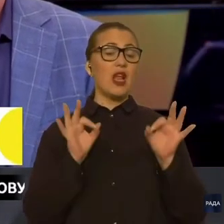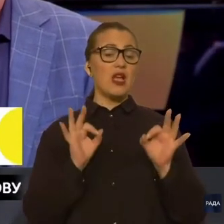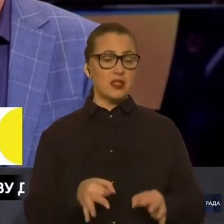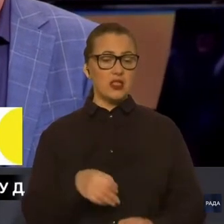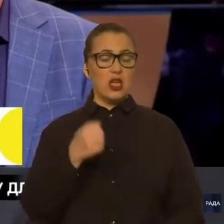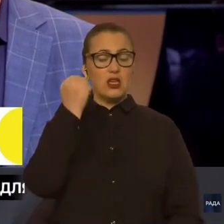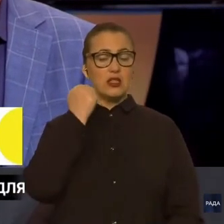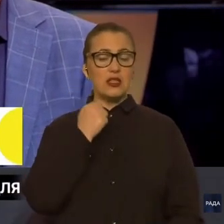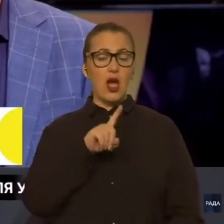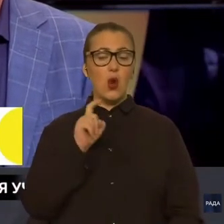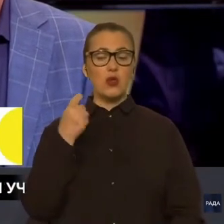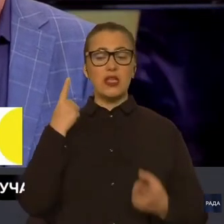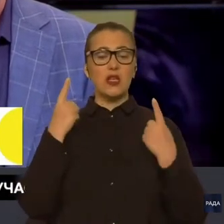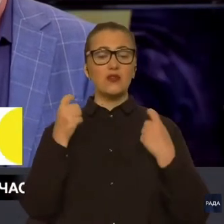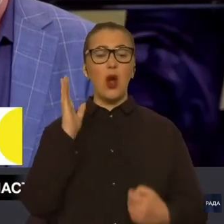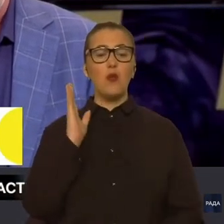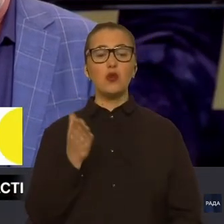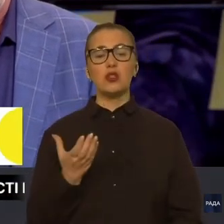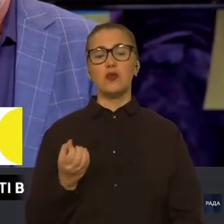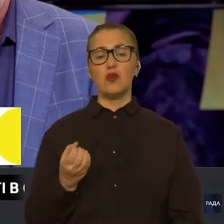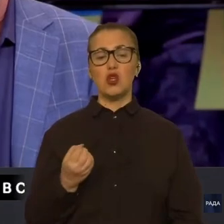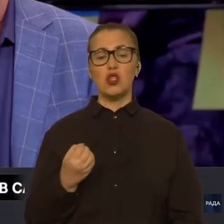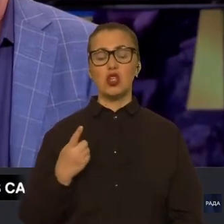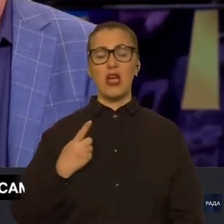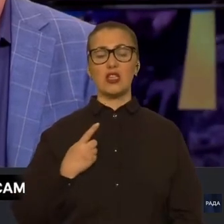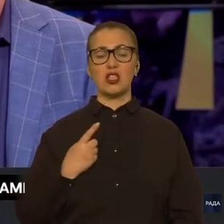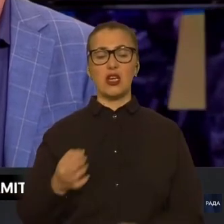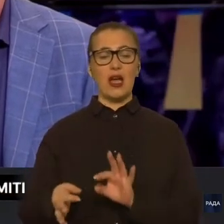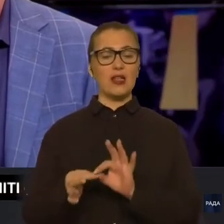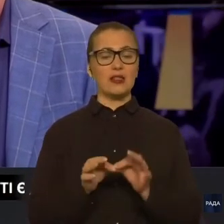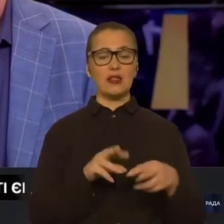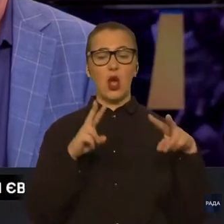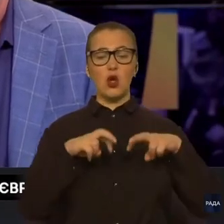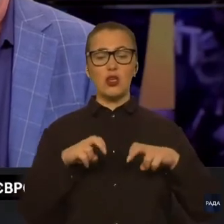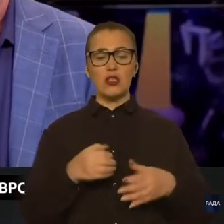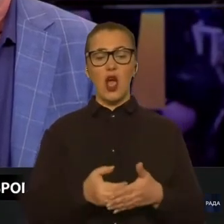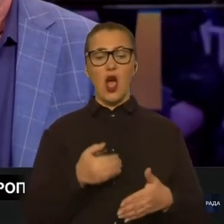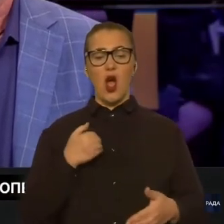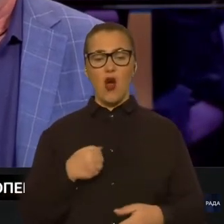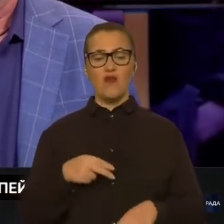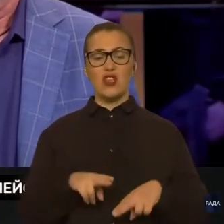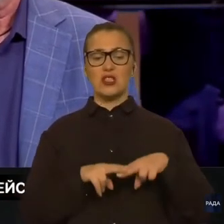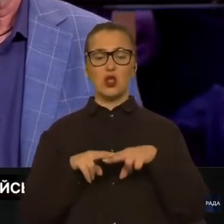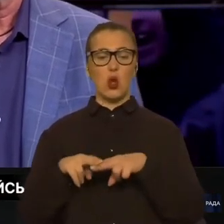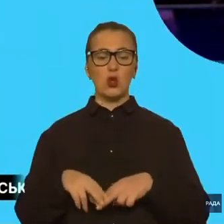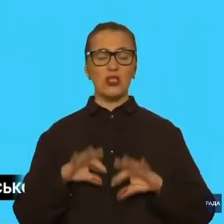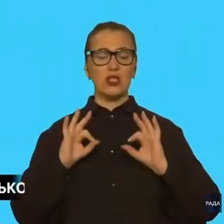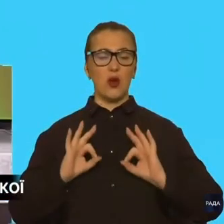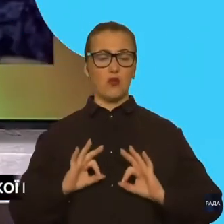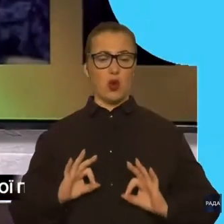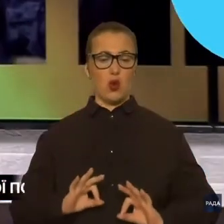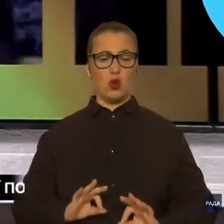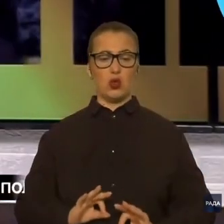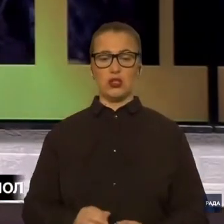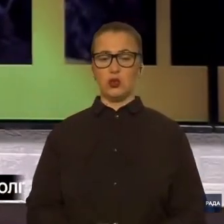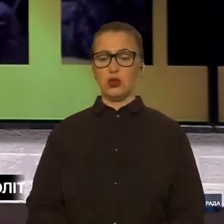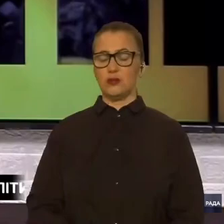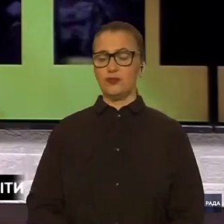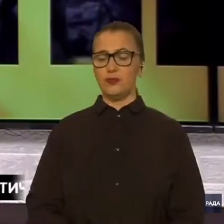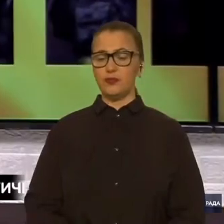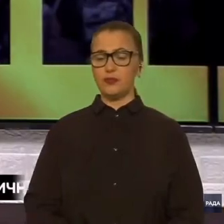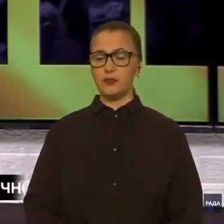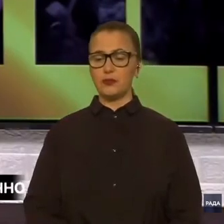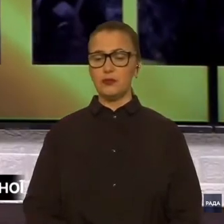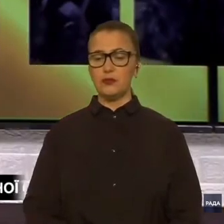Дякую за інформацію. Будемо ще чекати детали і розслідування від столичної прокуратури. Михайло Шаманов, речник Київської міської державної